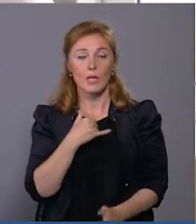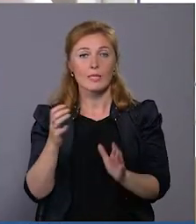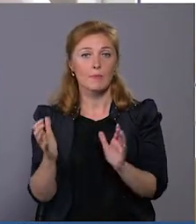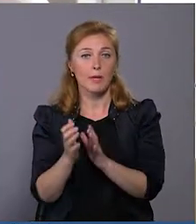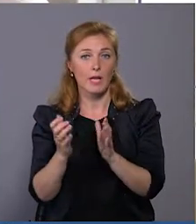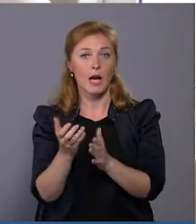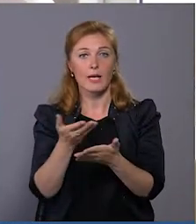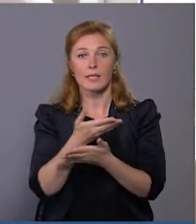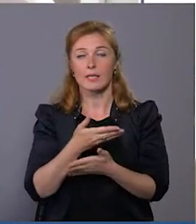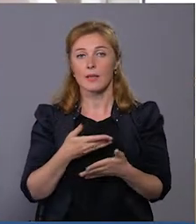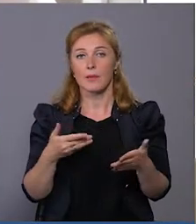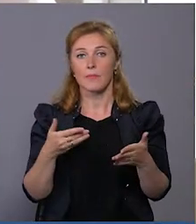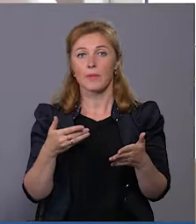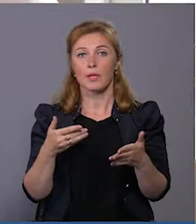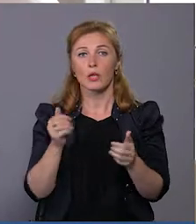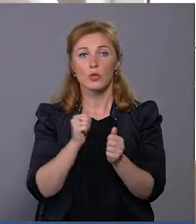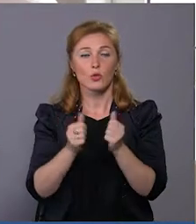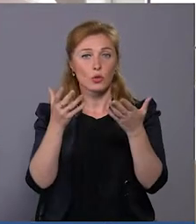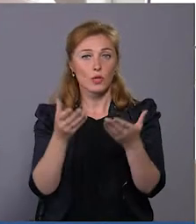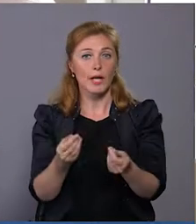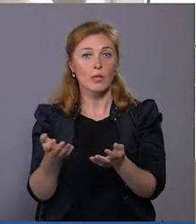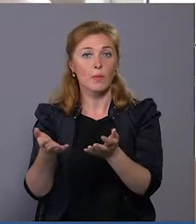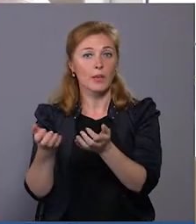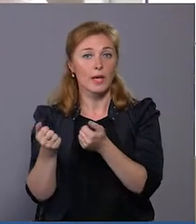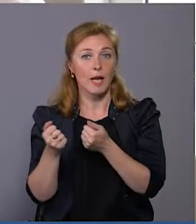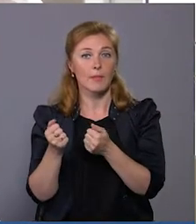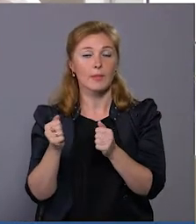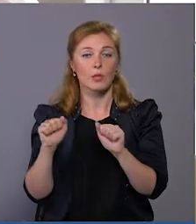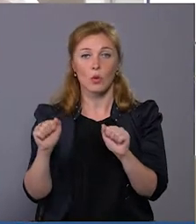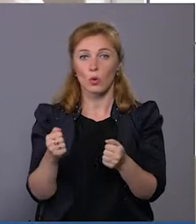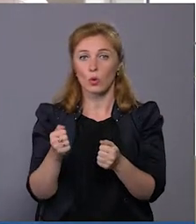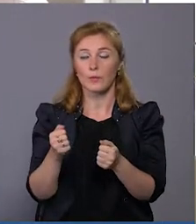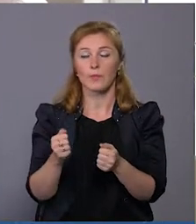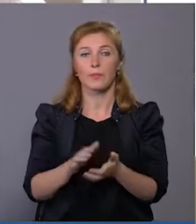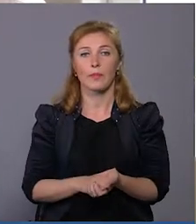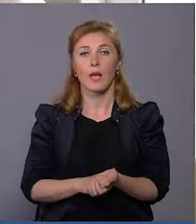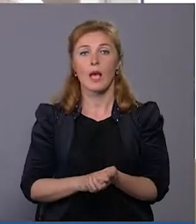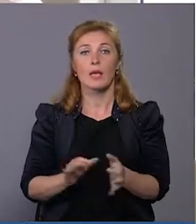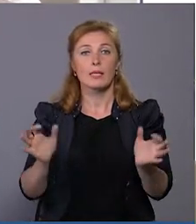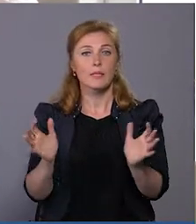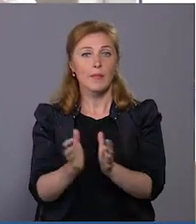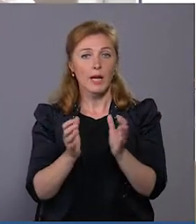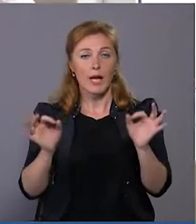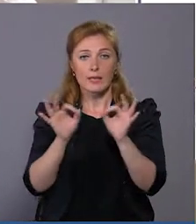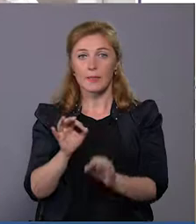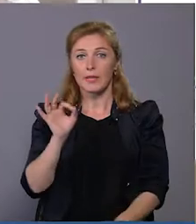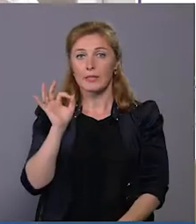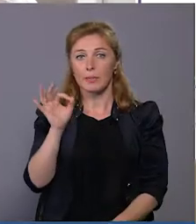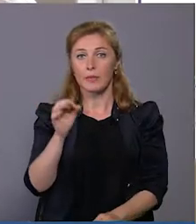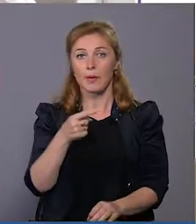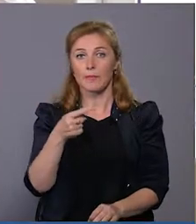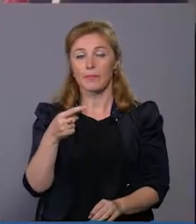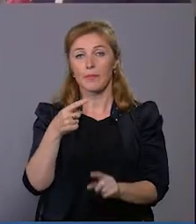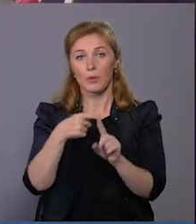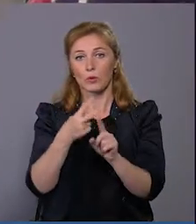Ми її щодену беремо з холодовими елементами. Вакцина зберігається при температурі від плюс 2 до плюс 8